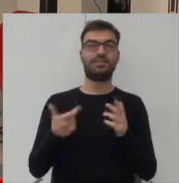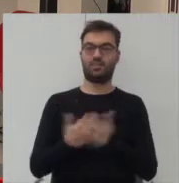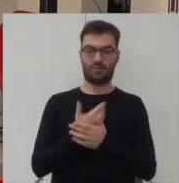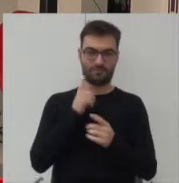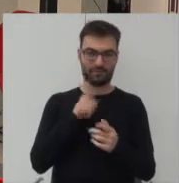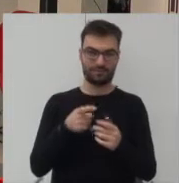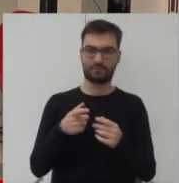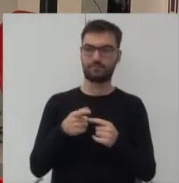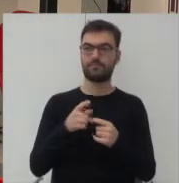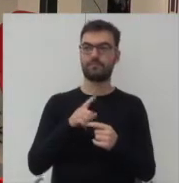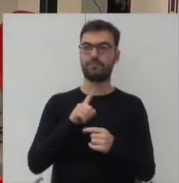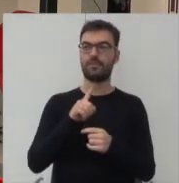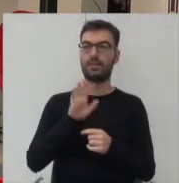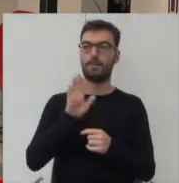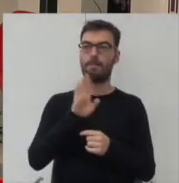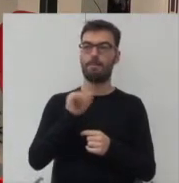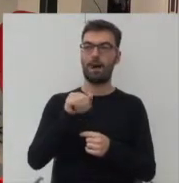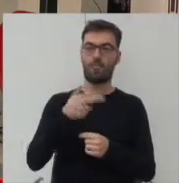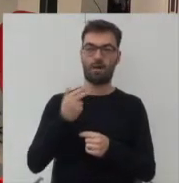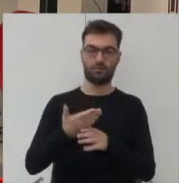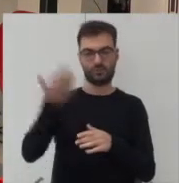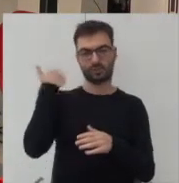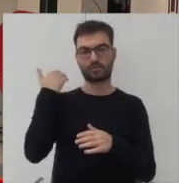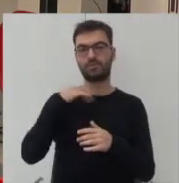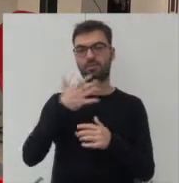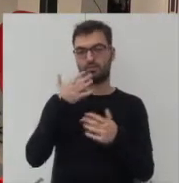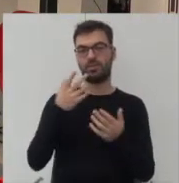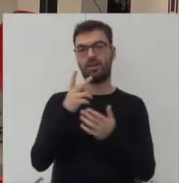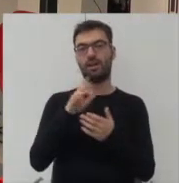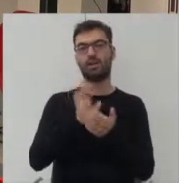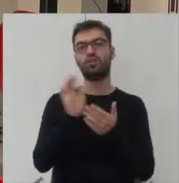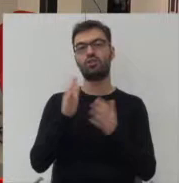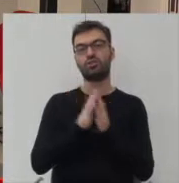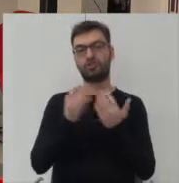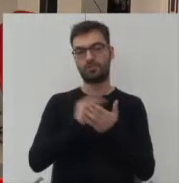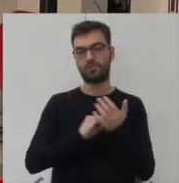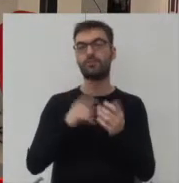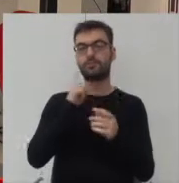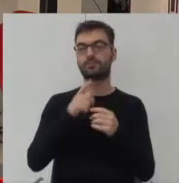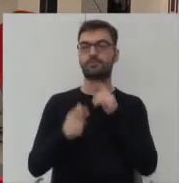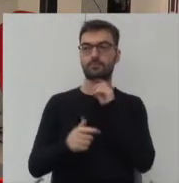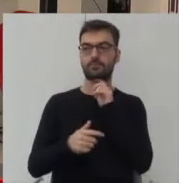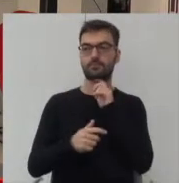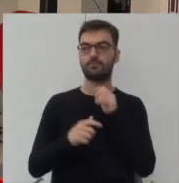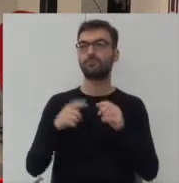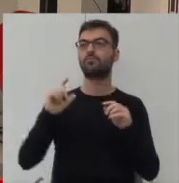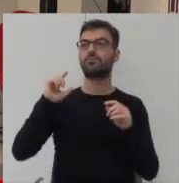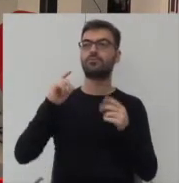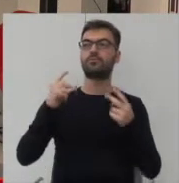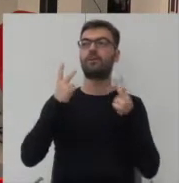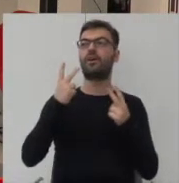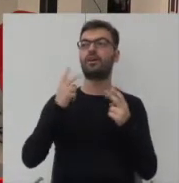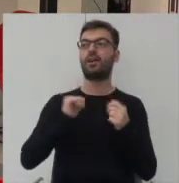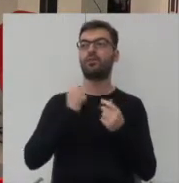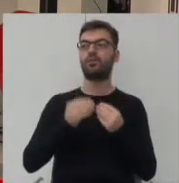bo Zygmunt Bauman jakby zwrócił uwagę już kiedyś w jednej swoich publikacji, że tak naprawdę to, co jest kluczem do rozwoju